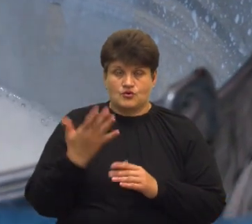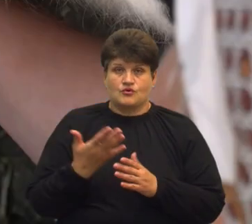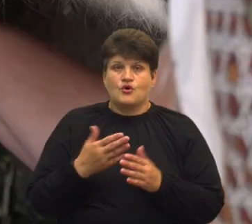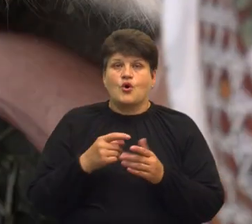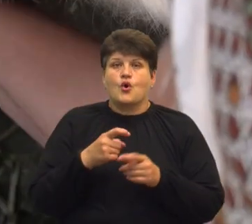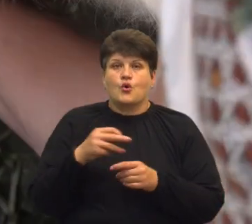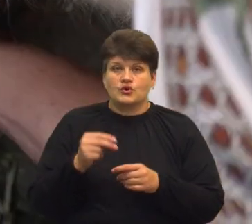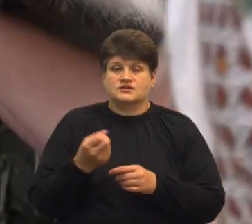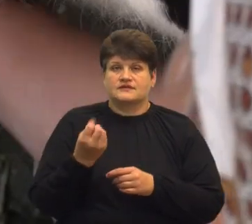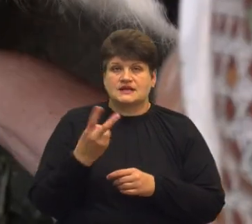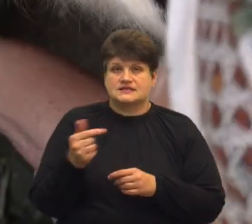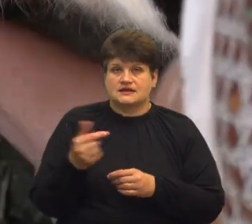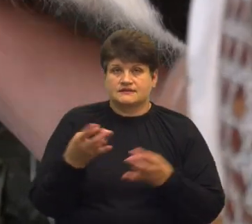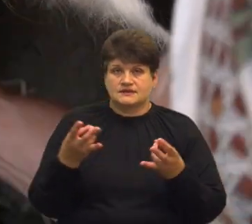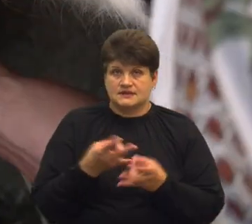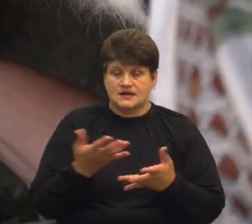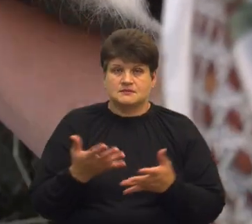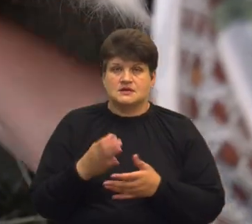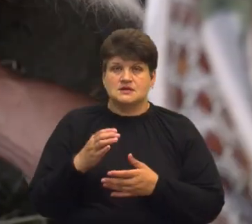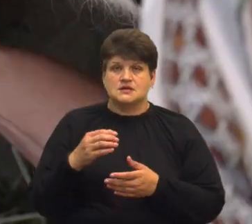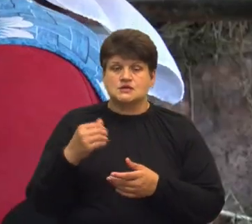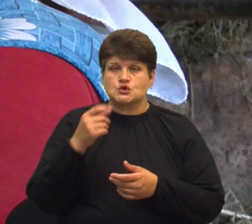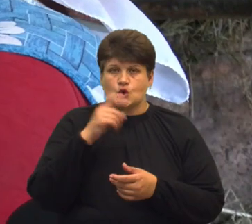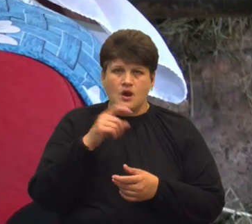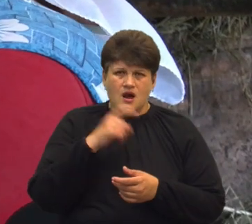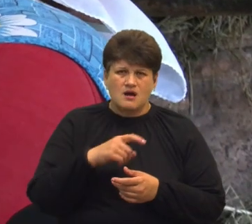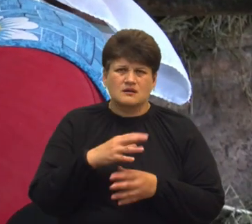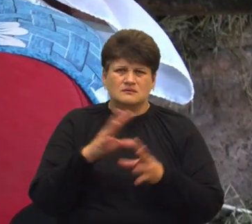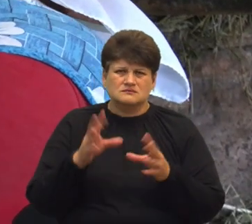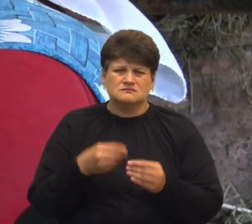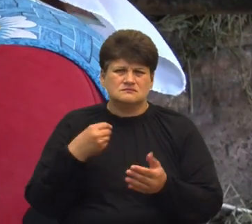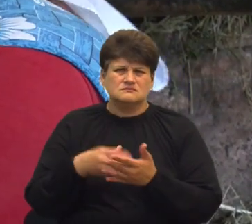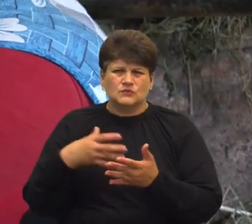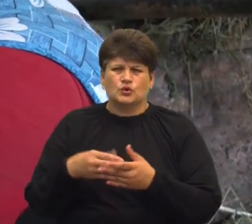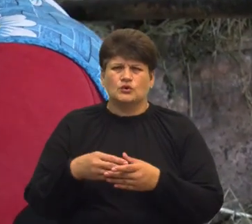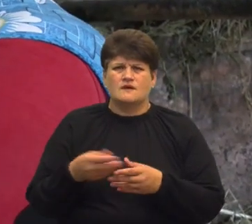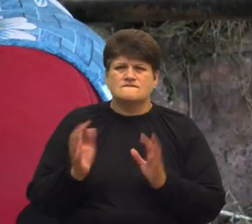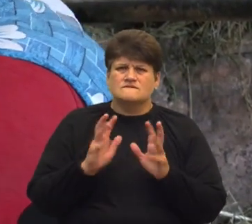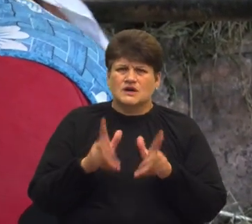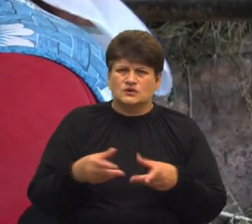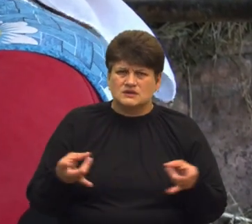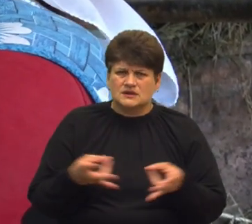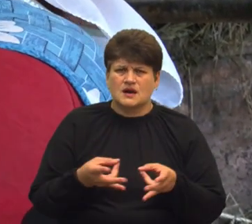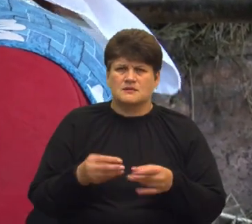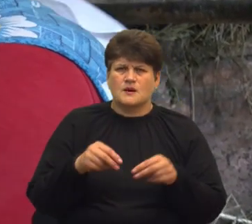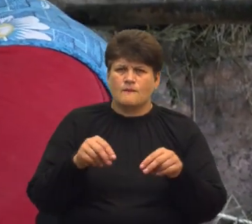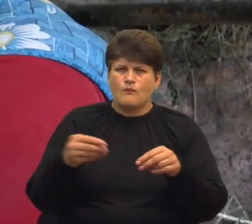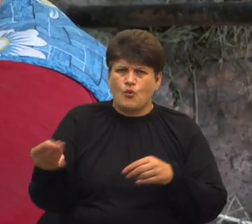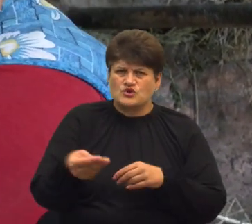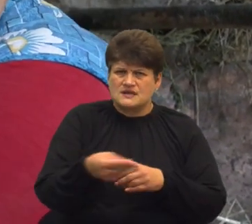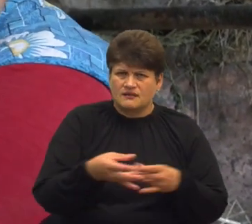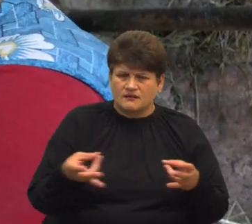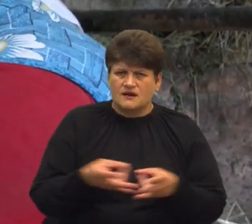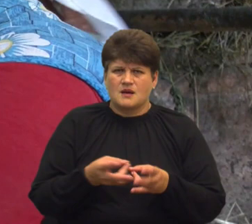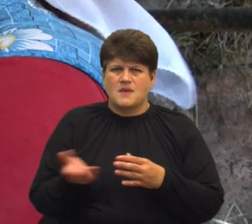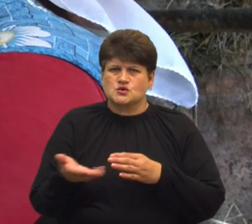заготовити. Солярки, бензини дорогі. Виорати, треба посіяти, треба зібрати, треба скусити, треба скільки то